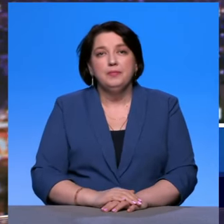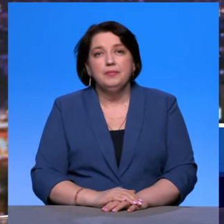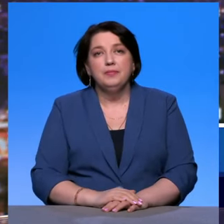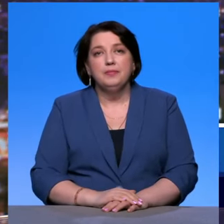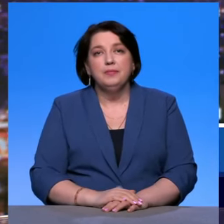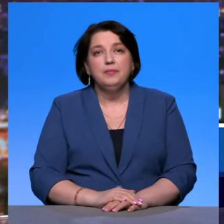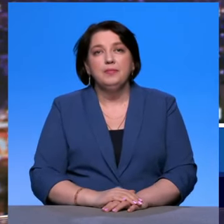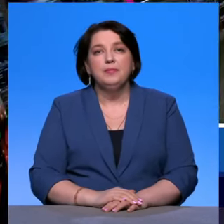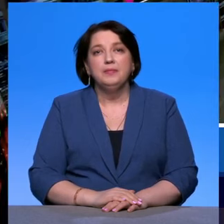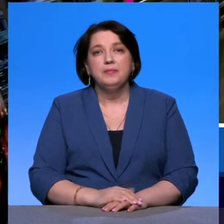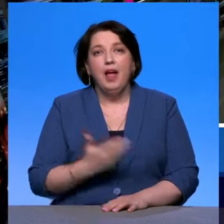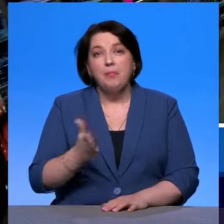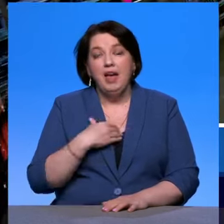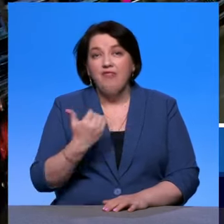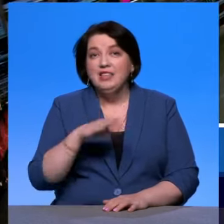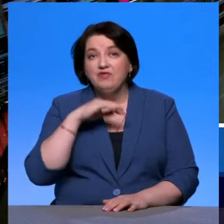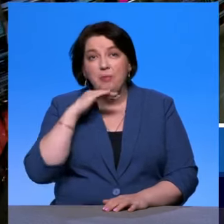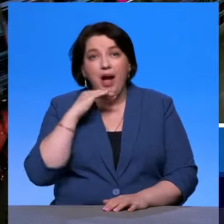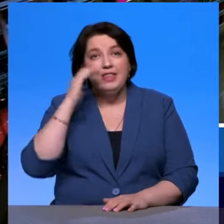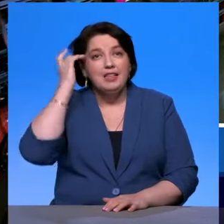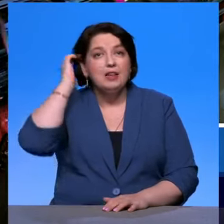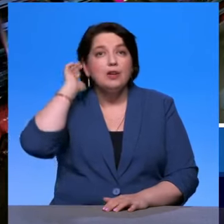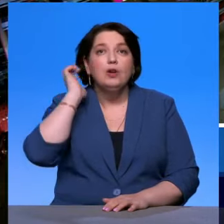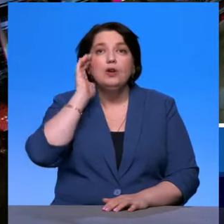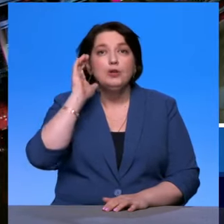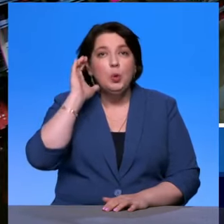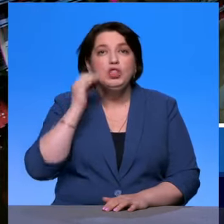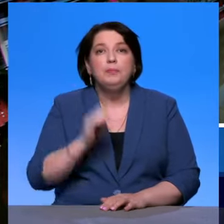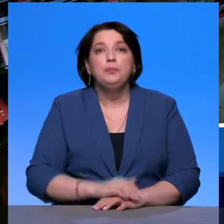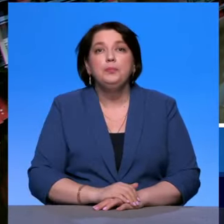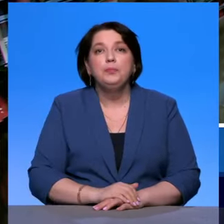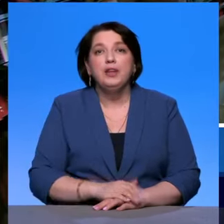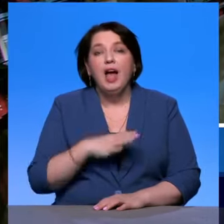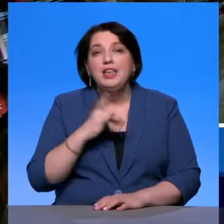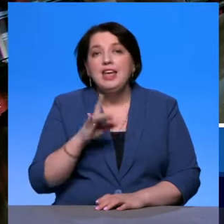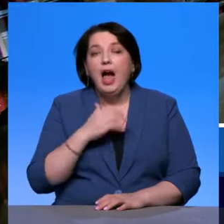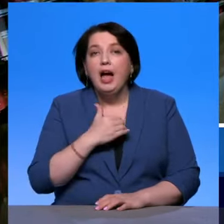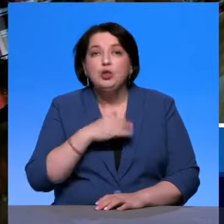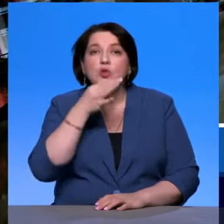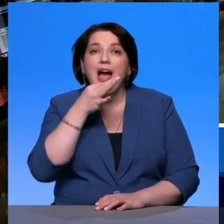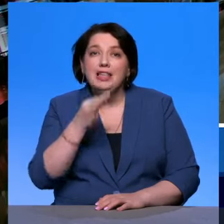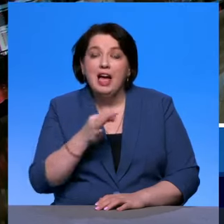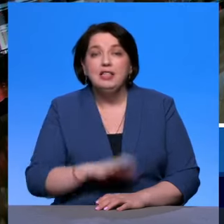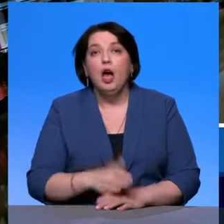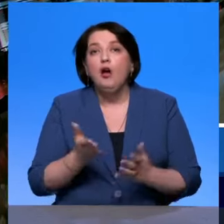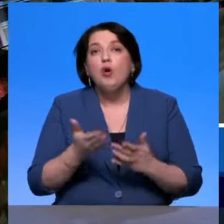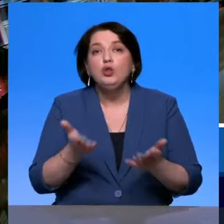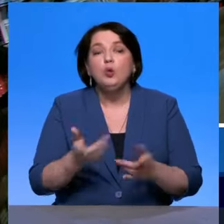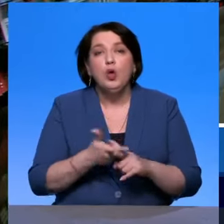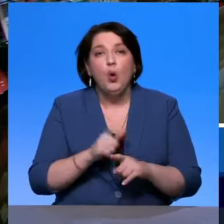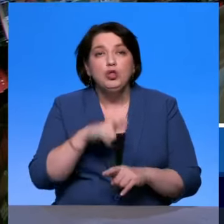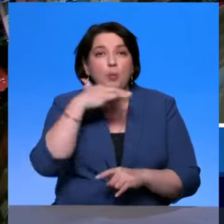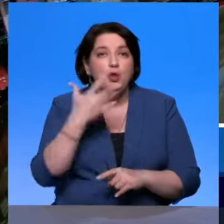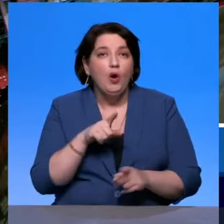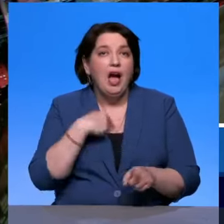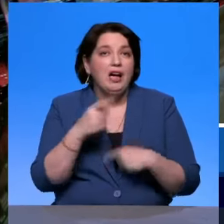Валерий, мы вас слушаем. Говорите, пожалуйста, вы в прямом эфире. Ну, значит, что я хочу сказать. Тут, конечно, много говорится